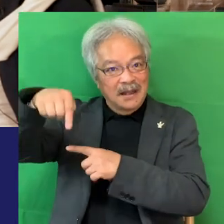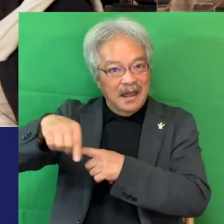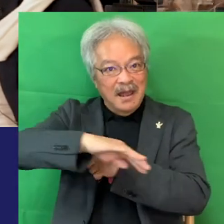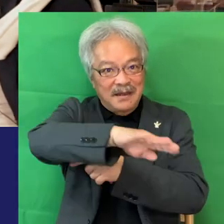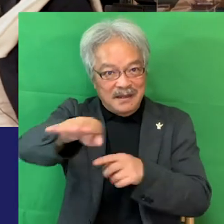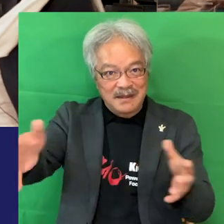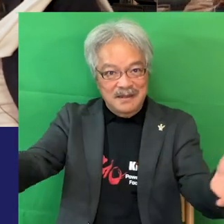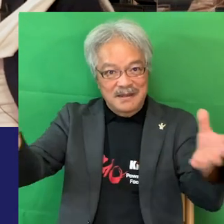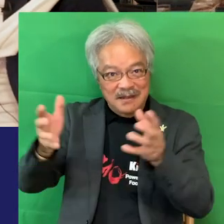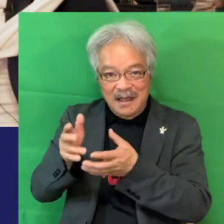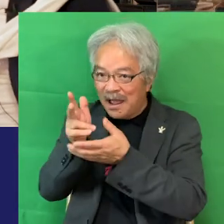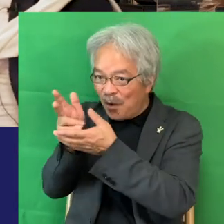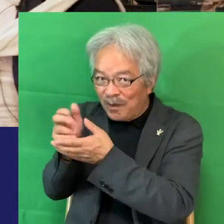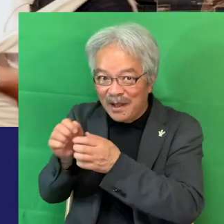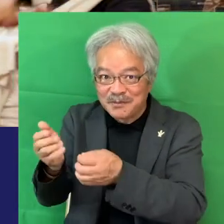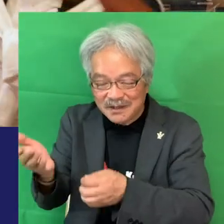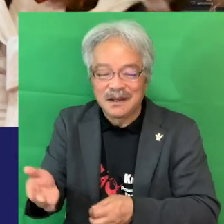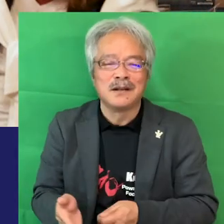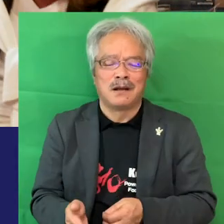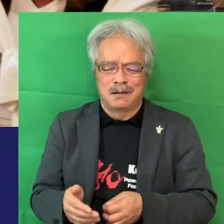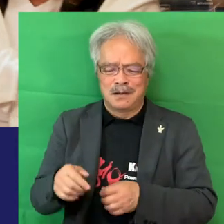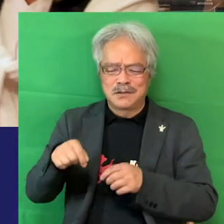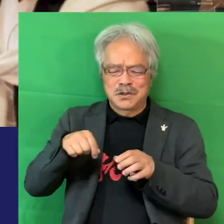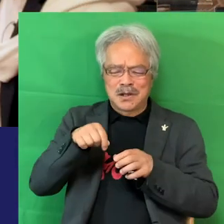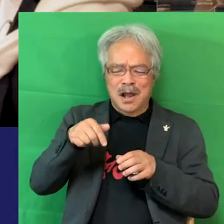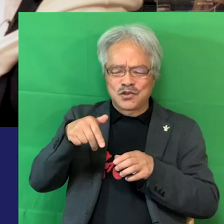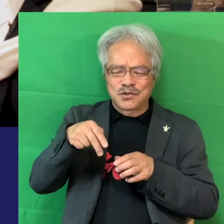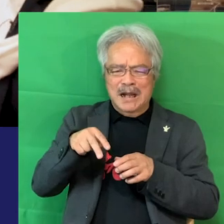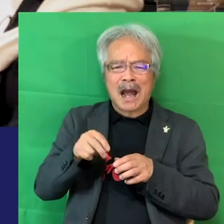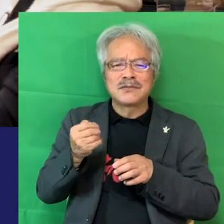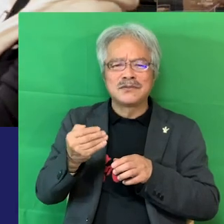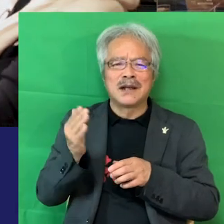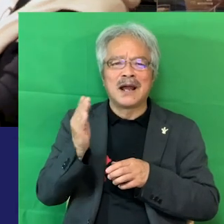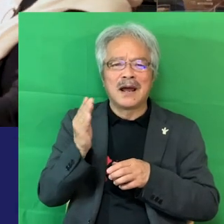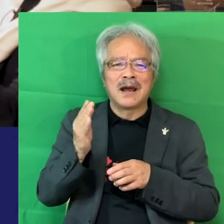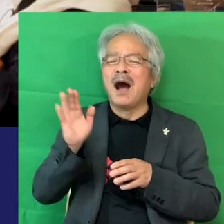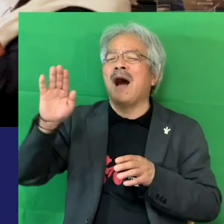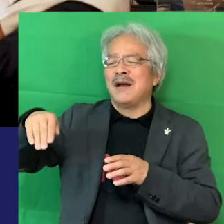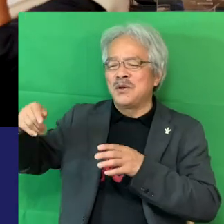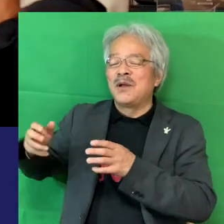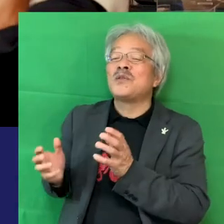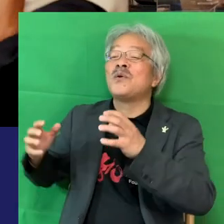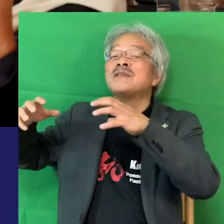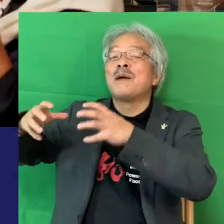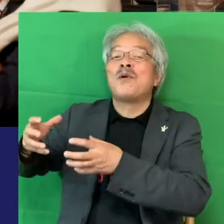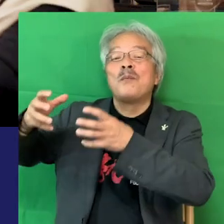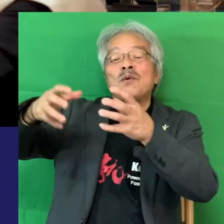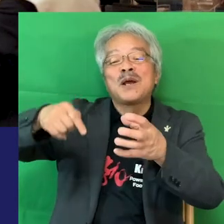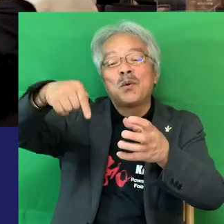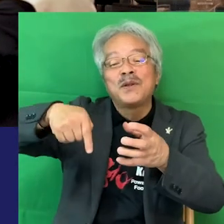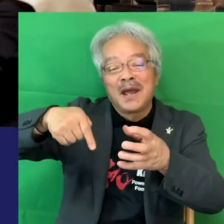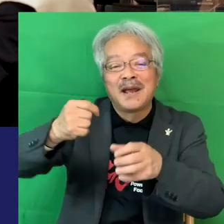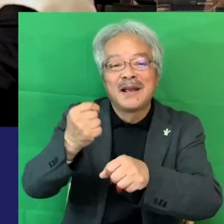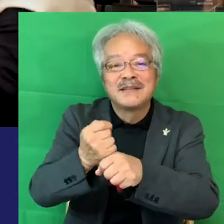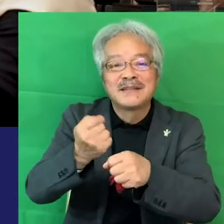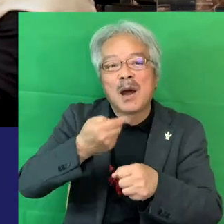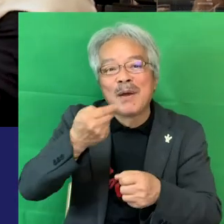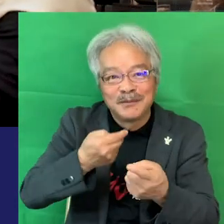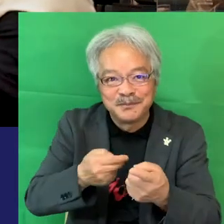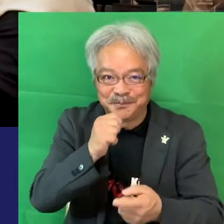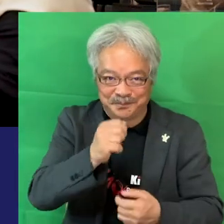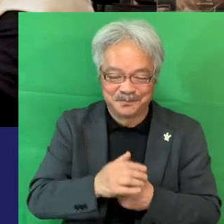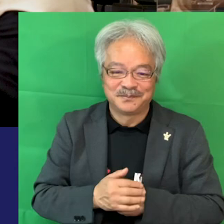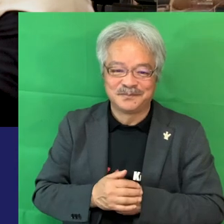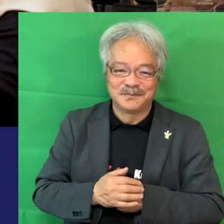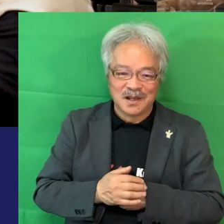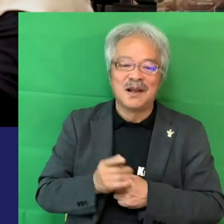スナックじゃないじゃんそれを取れたものをここでこうああいいかもいいかもサイ